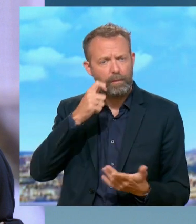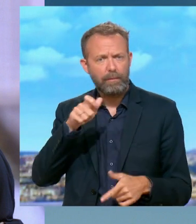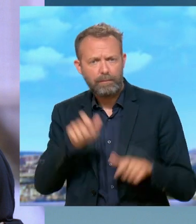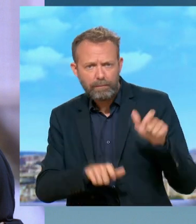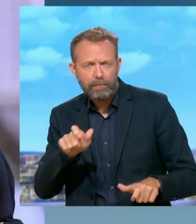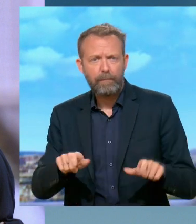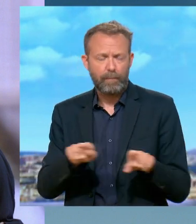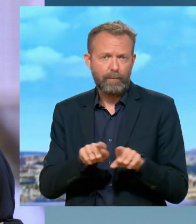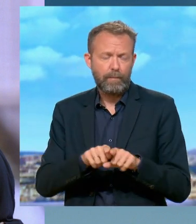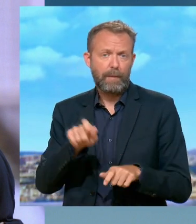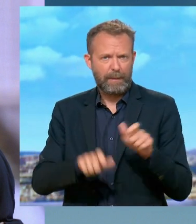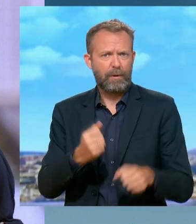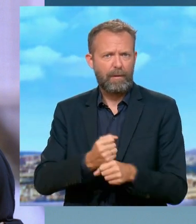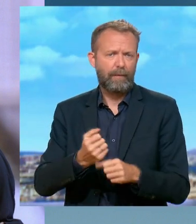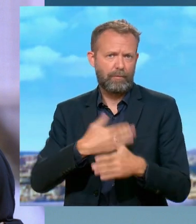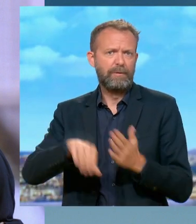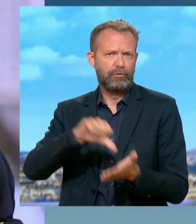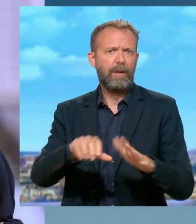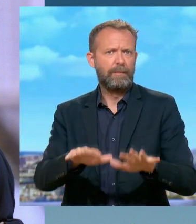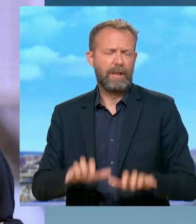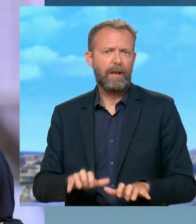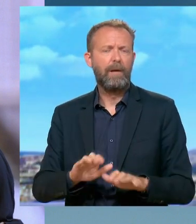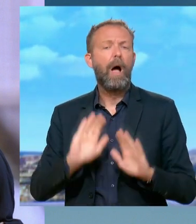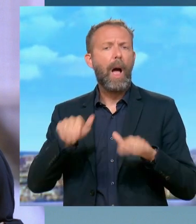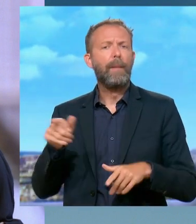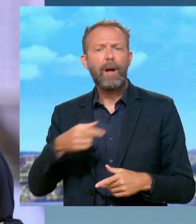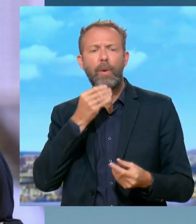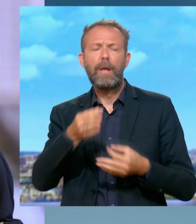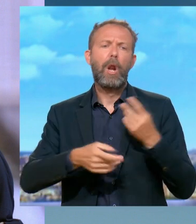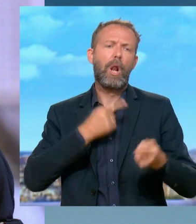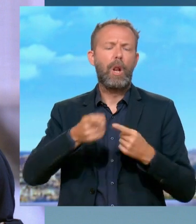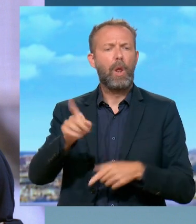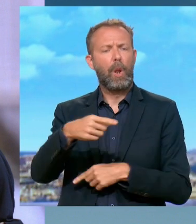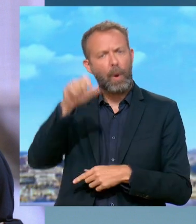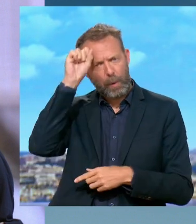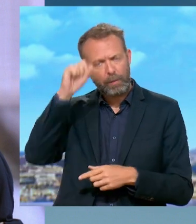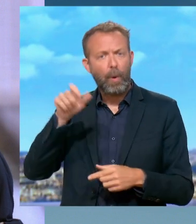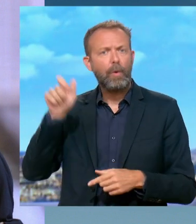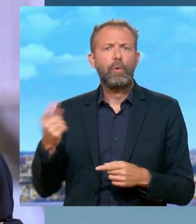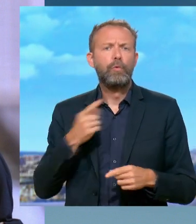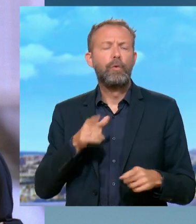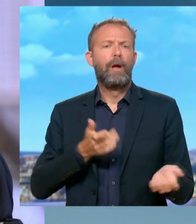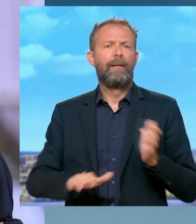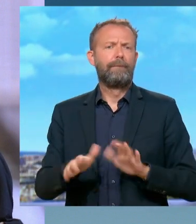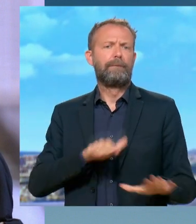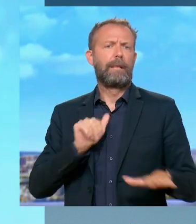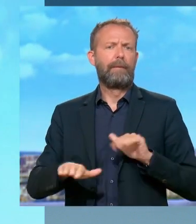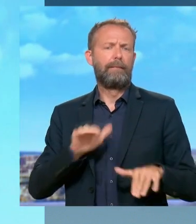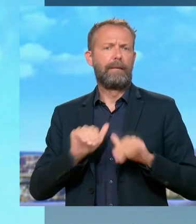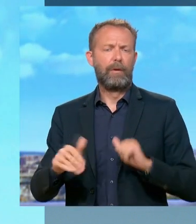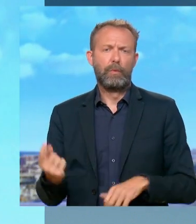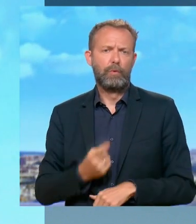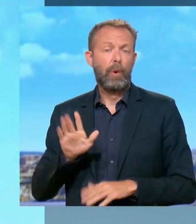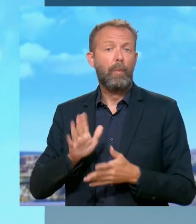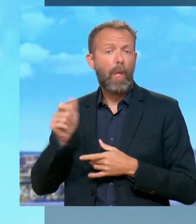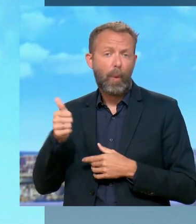et ainsi que sur celle des personnels de ces centres administratifs avant de pouvoir donner des leçons. Gérald Darmanin est toujours dans l'évitement, toujours dans l'échappement, peut